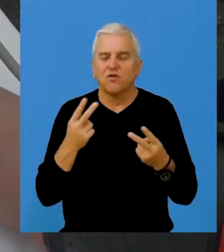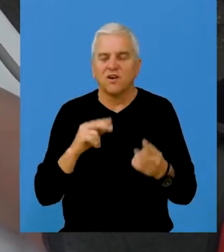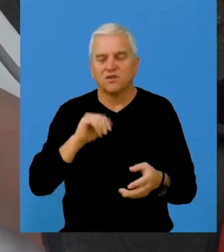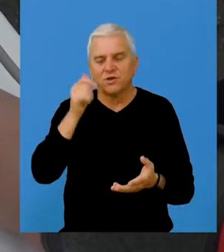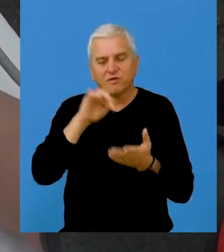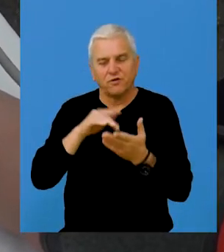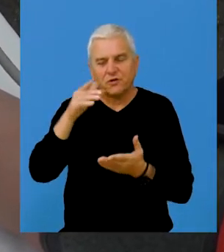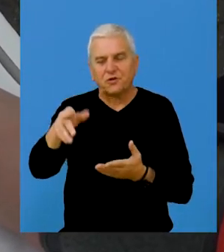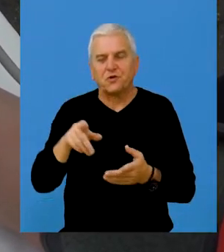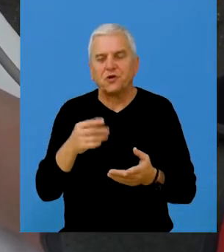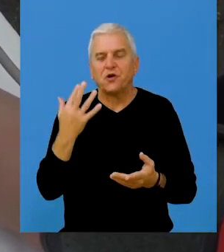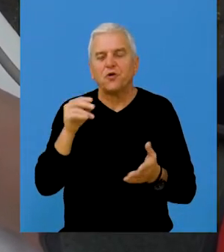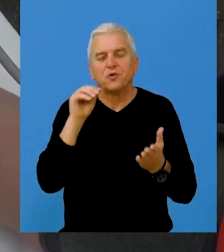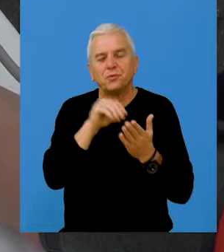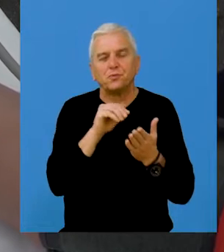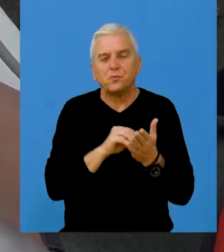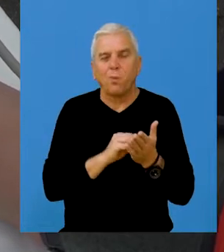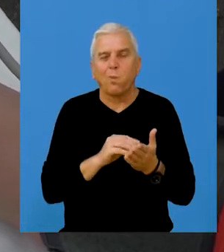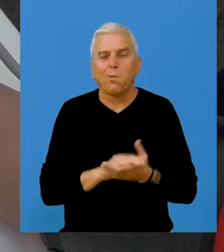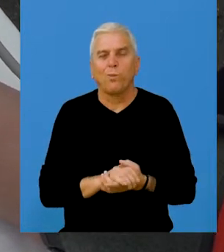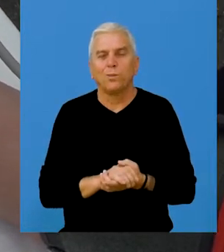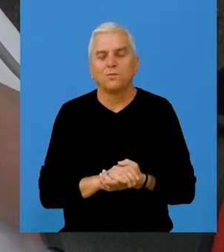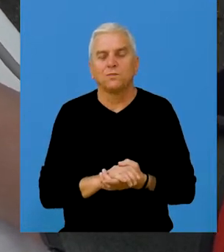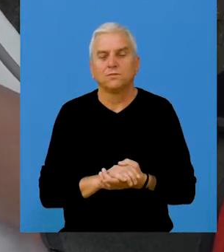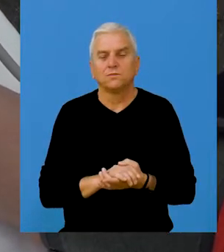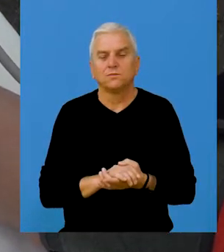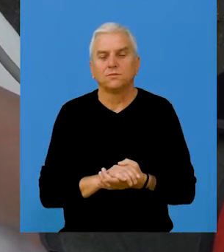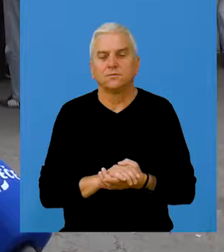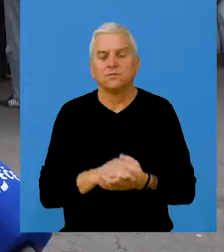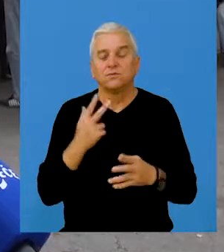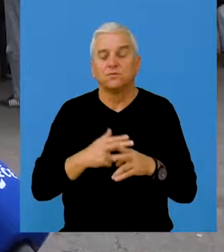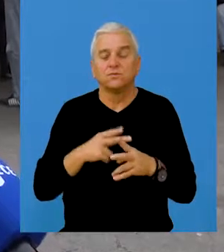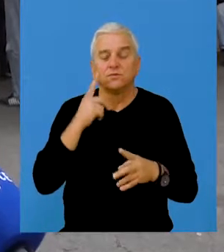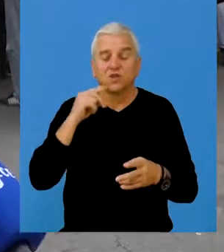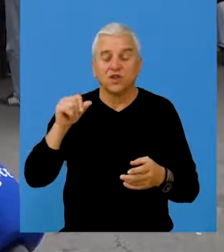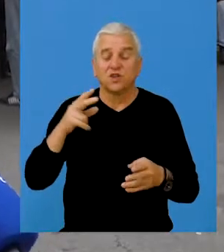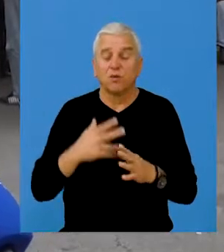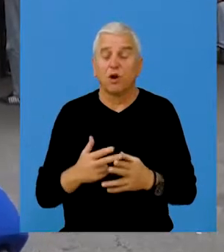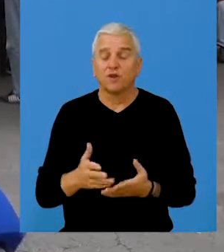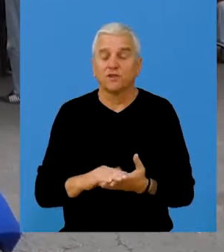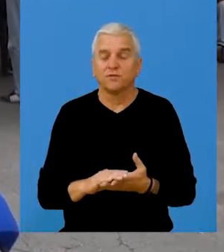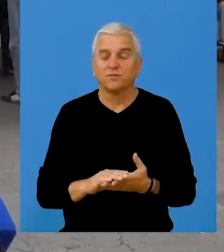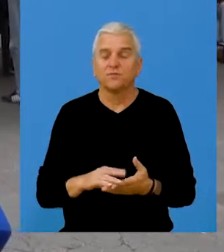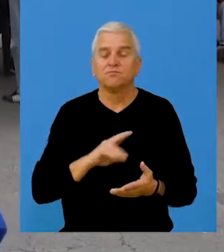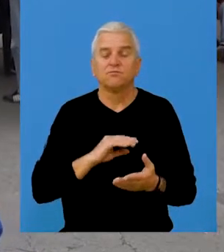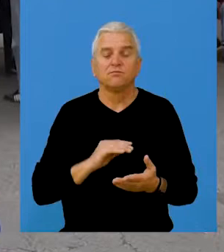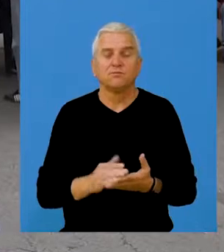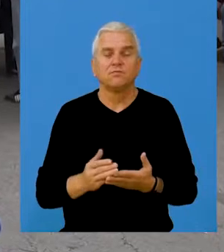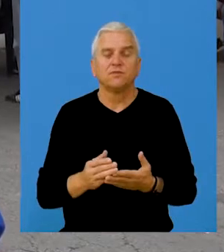čak i bitnije. Koliko ima evidentiranih obolelih u čećerne bolesti,